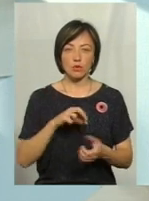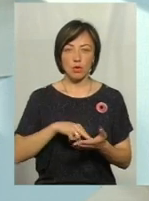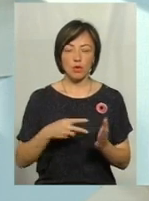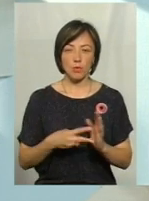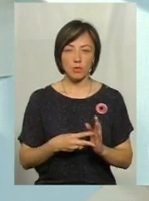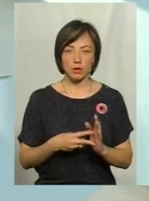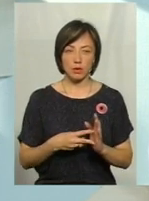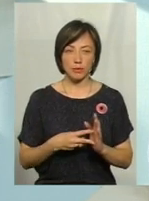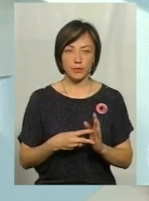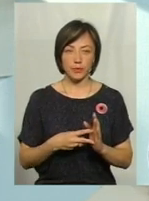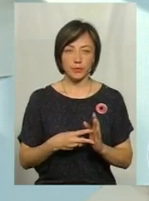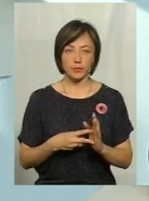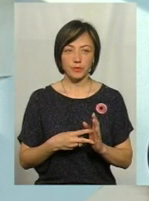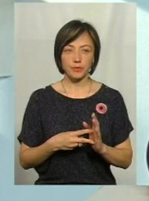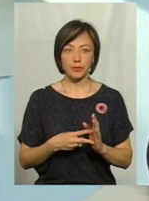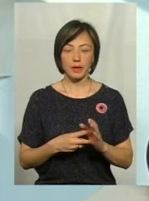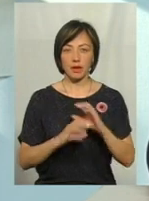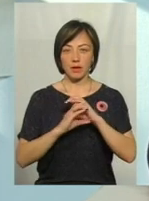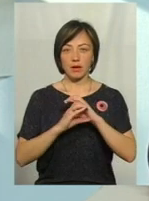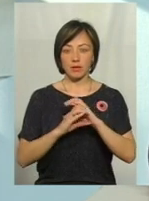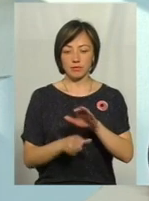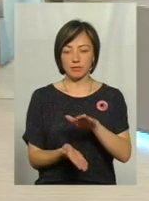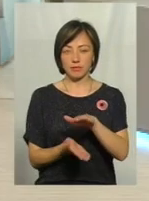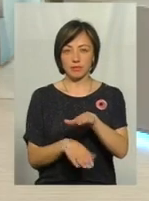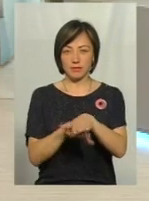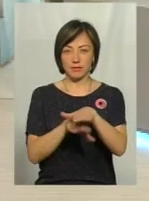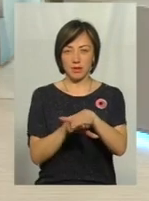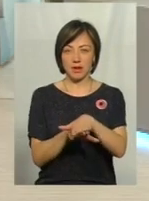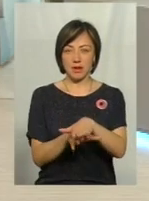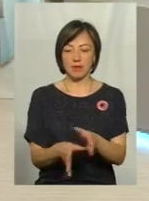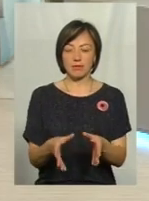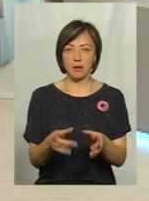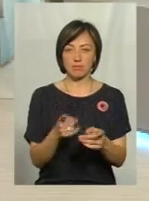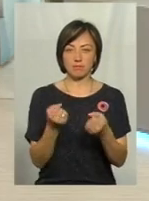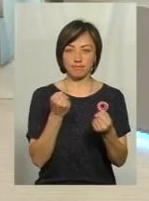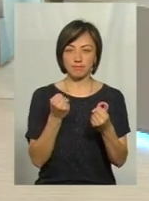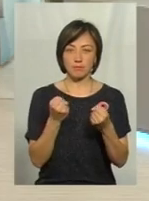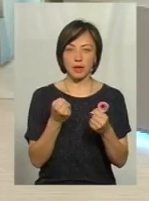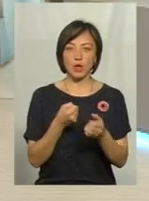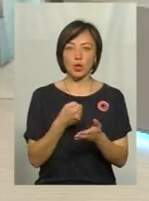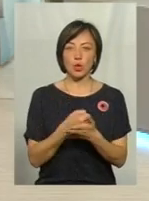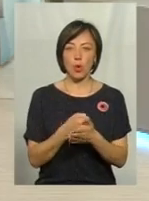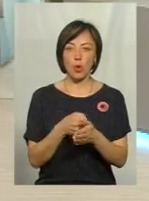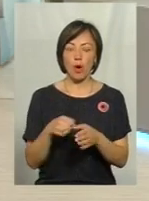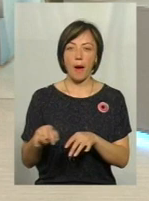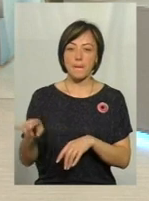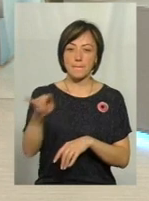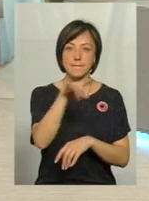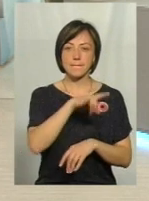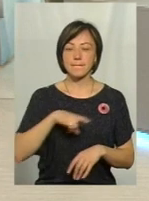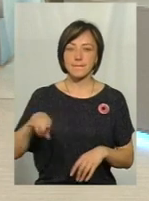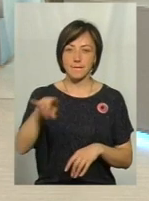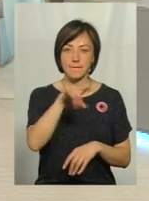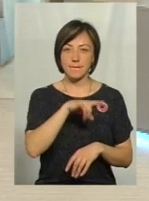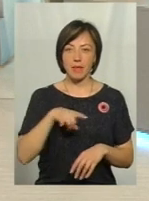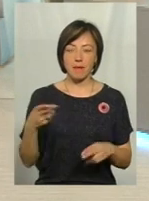нас балка до безпілотника, ми зараз чуємо, що дуже популярним стає використання безпілотних